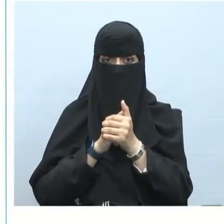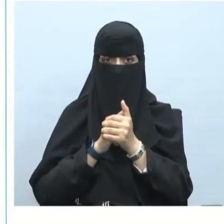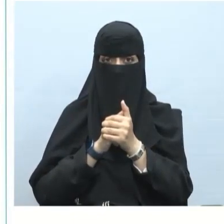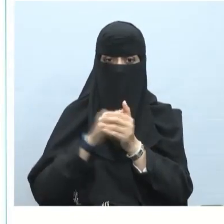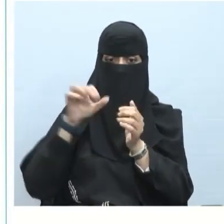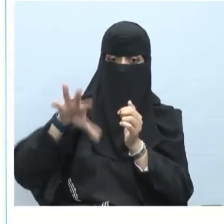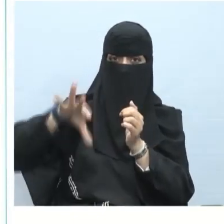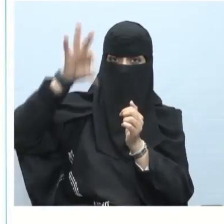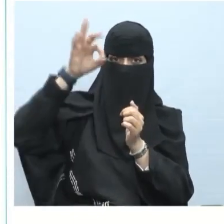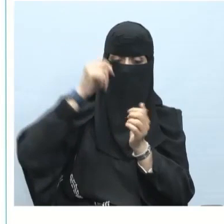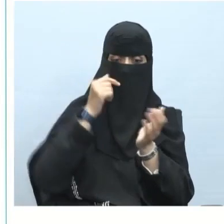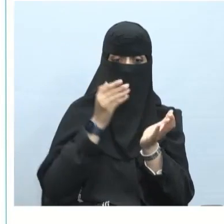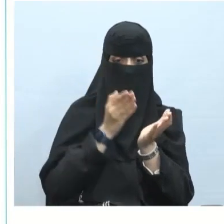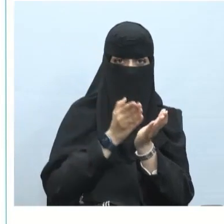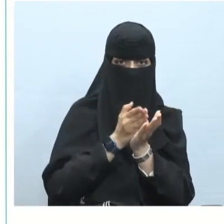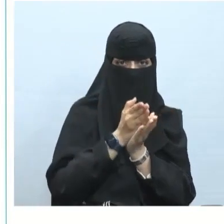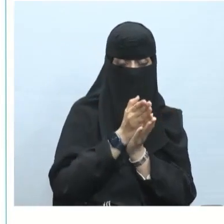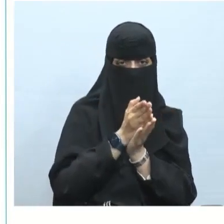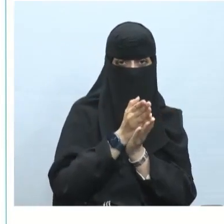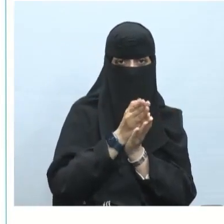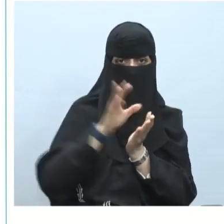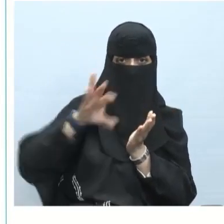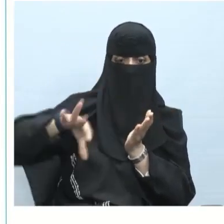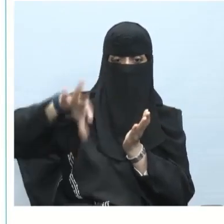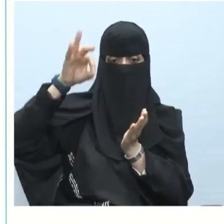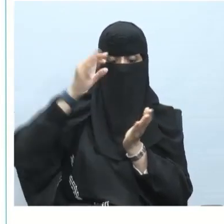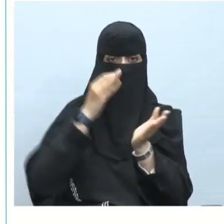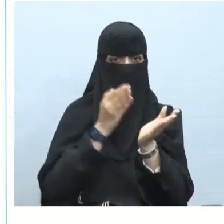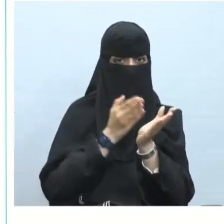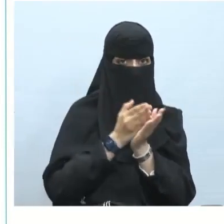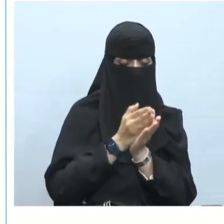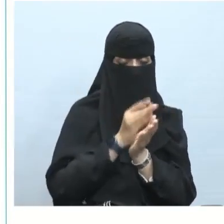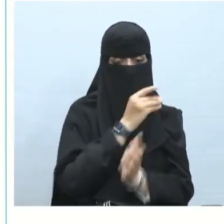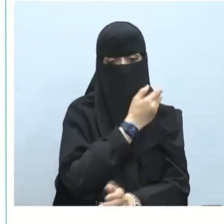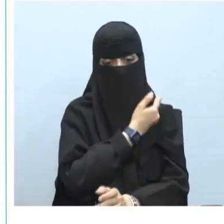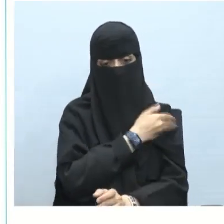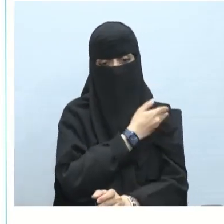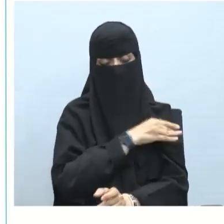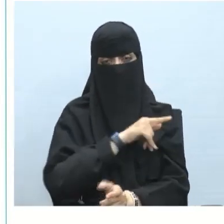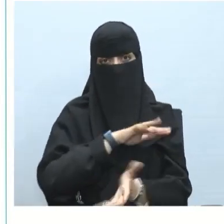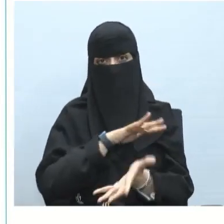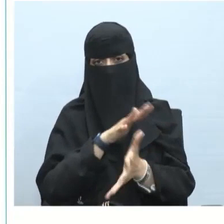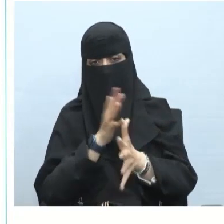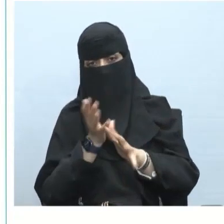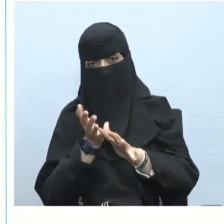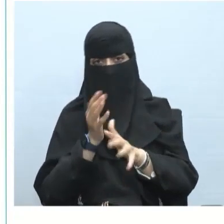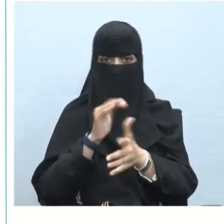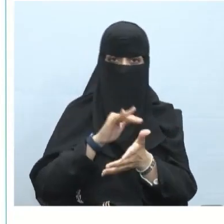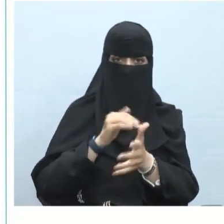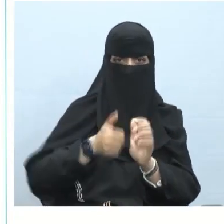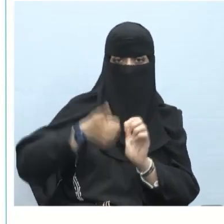اختر إذن هنا فعل الأمر الفاعل ضمير مستتر تقديره أنت طريقة